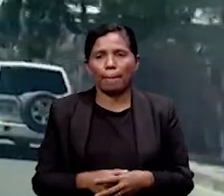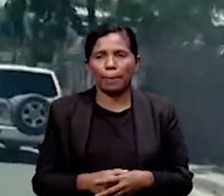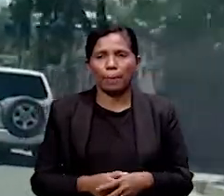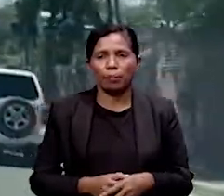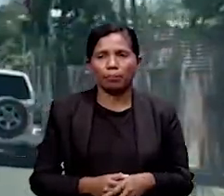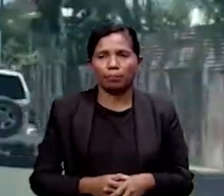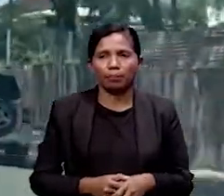Kompanya 7984 Rudal 7984 8884 8884